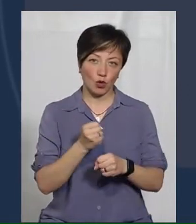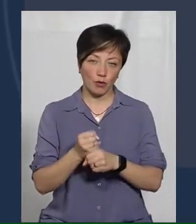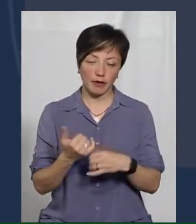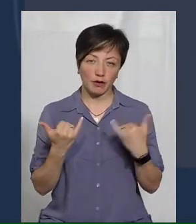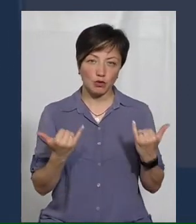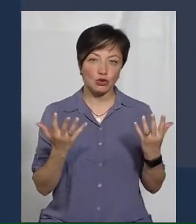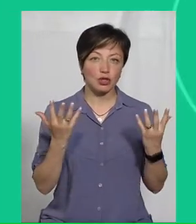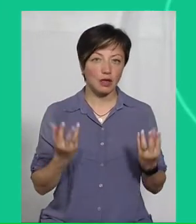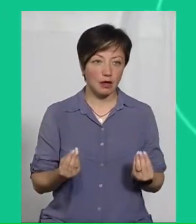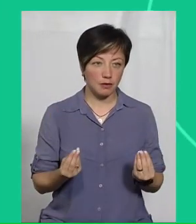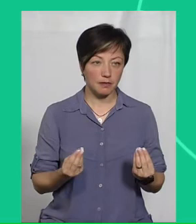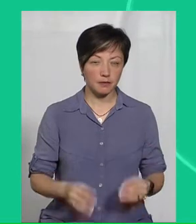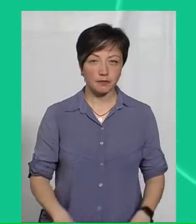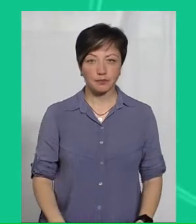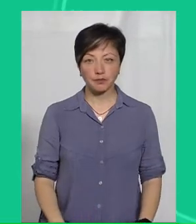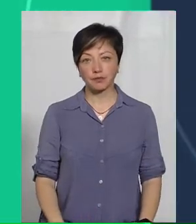сьогоднішній день.